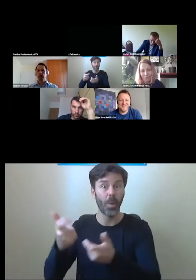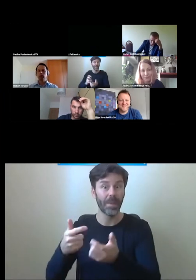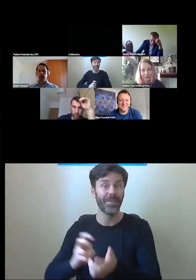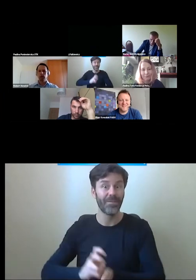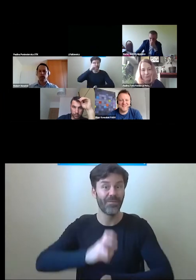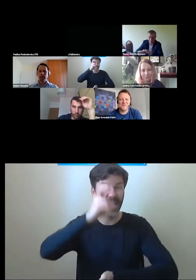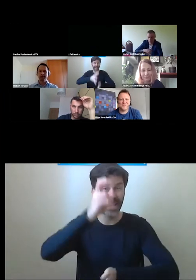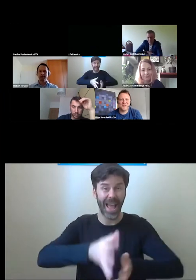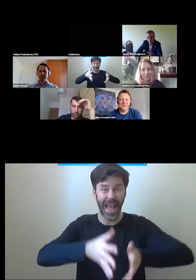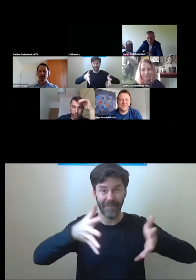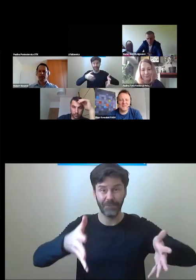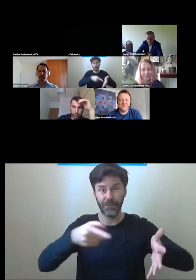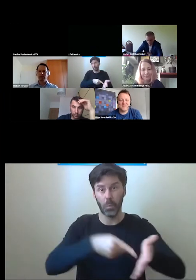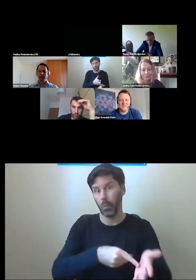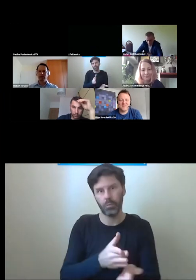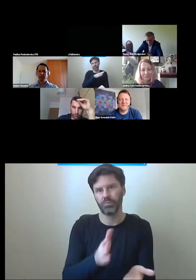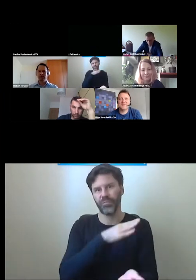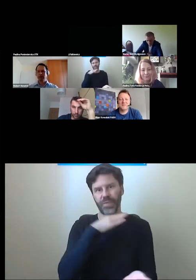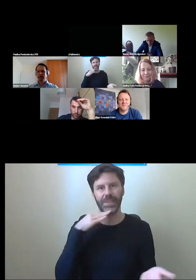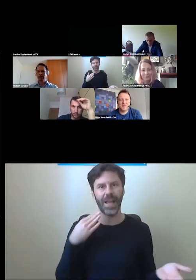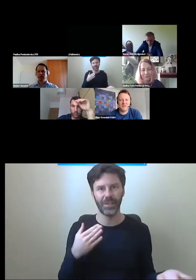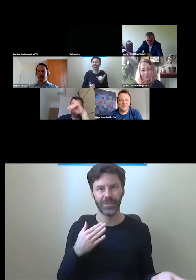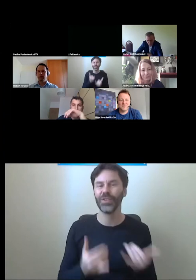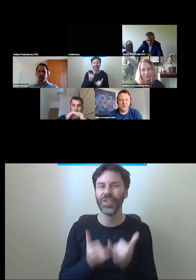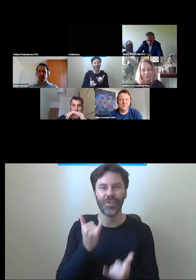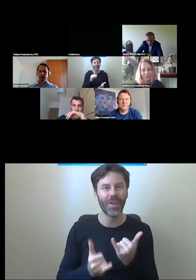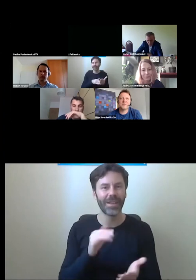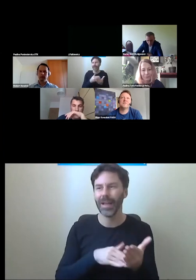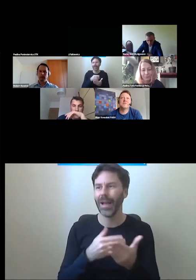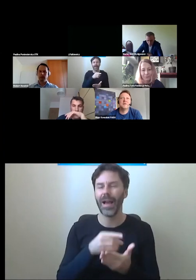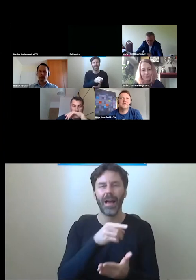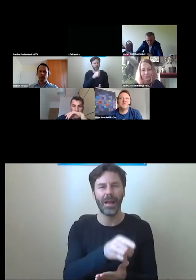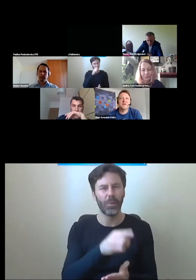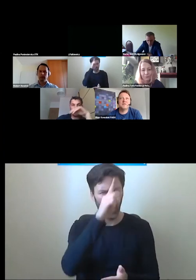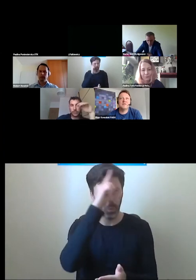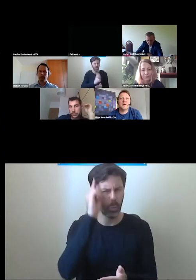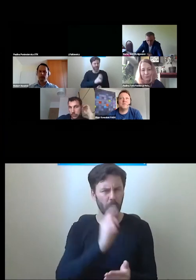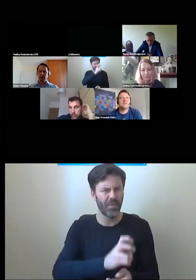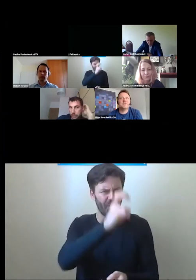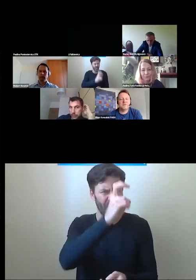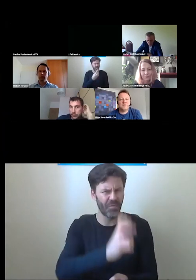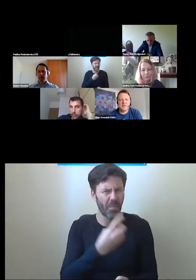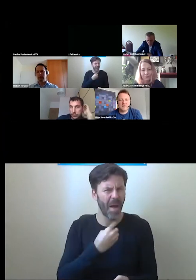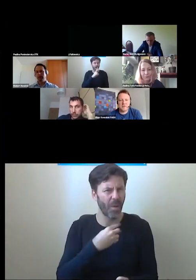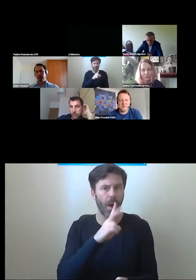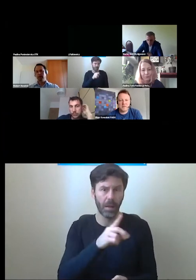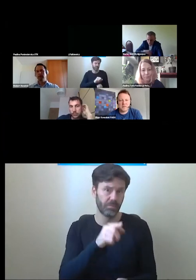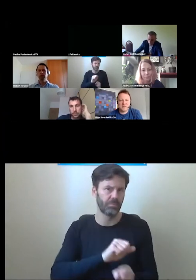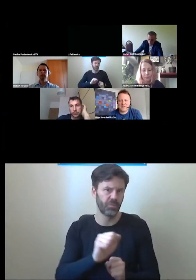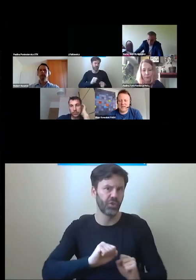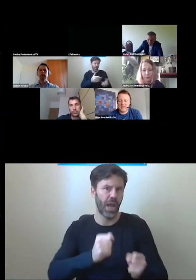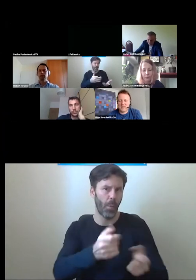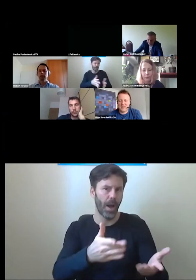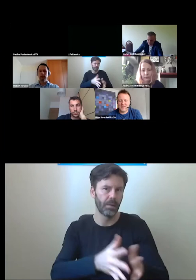już tak, i nawet jeśli jeździ mniejsza liczba osób, to to jakoś działa. Powiedzcie mi jeszcze